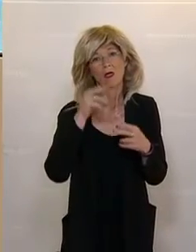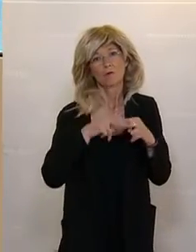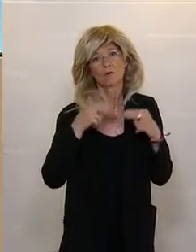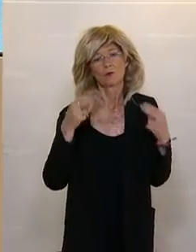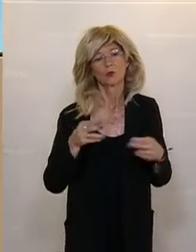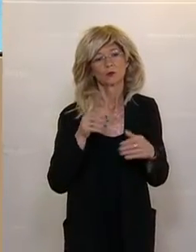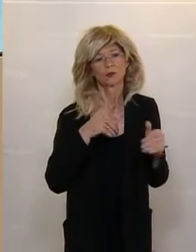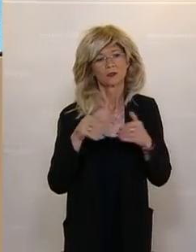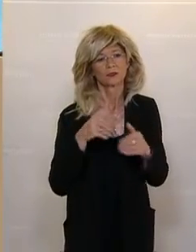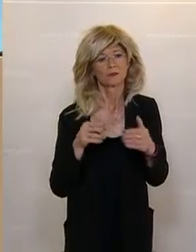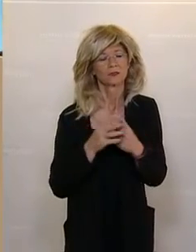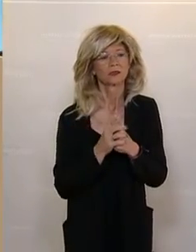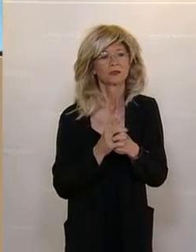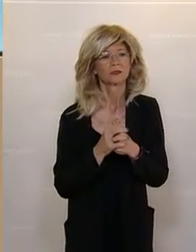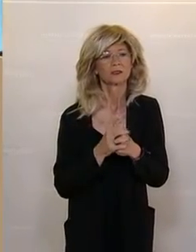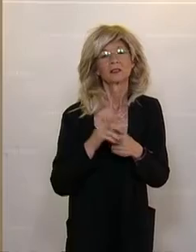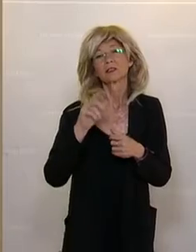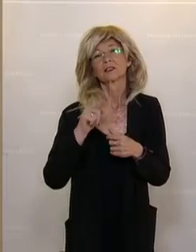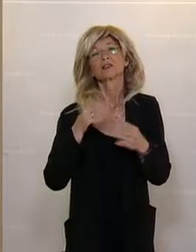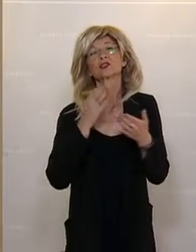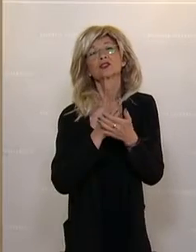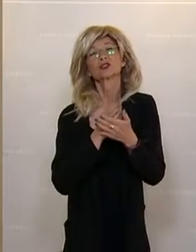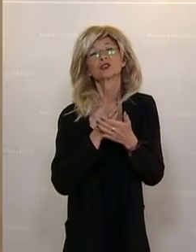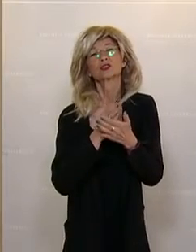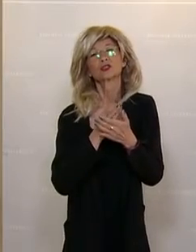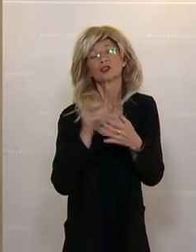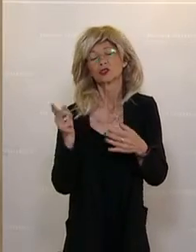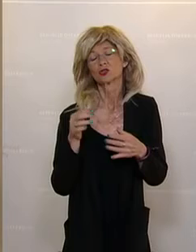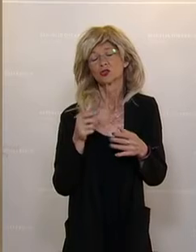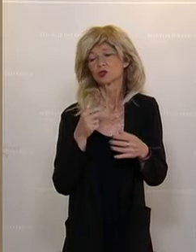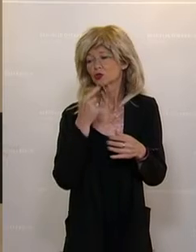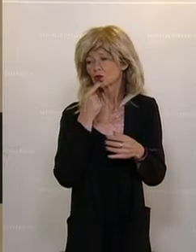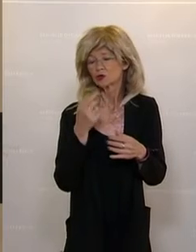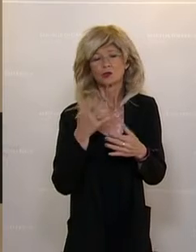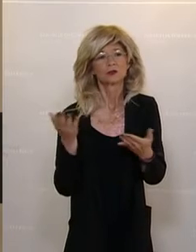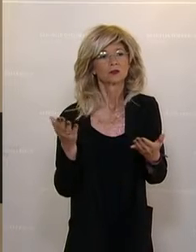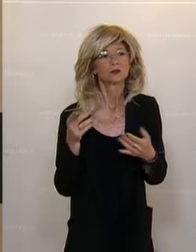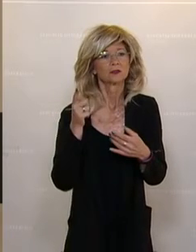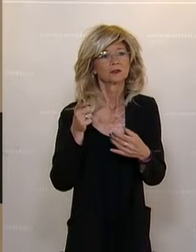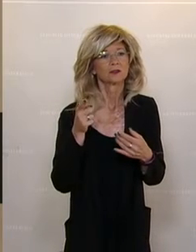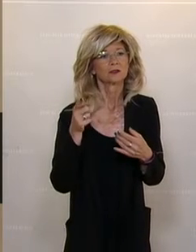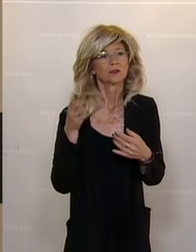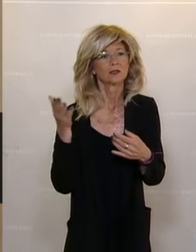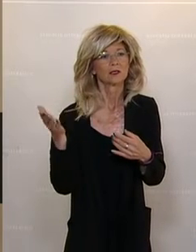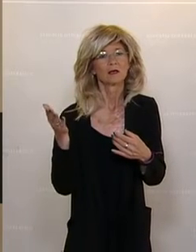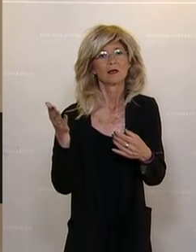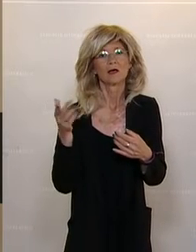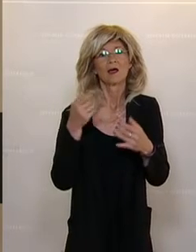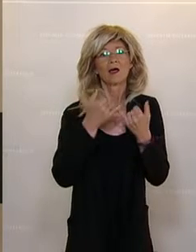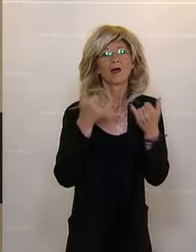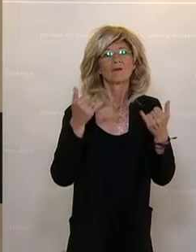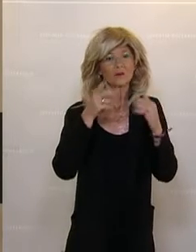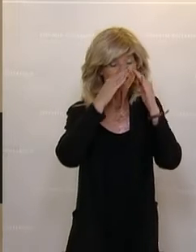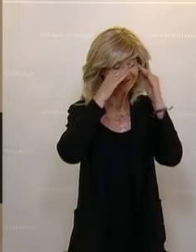Vorredner hat es eigentlich schon in weiten Teilen gesagt, es geht bei der Änderung des Passgesetzes eigentlich im Wesentlichen darum,